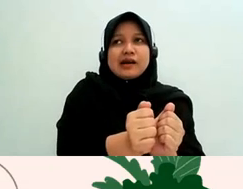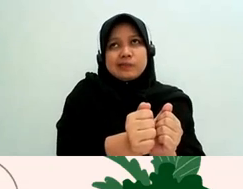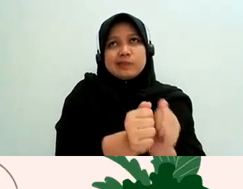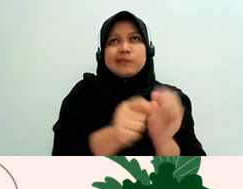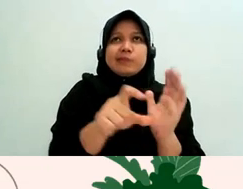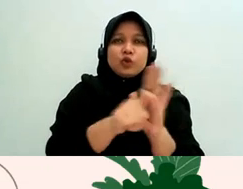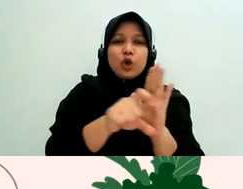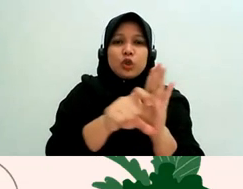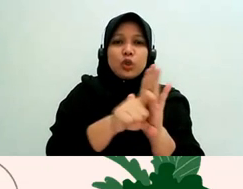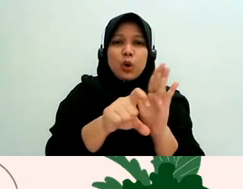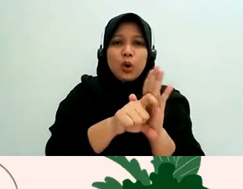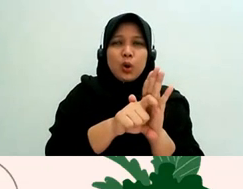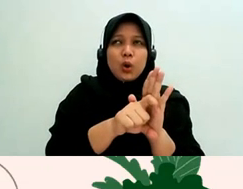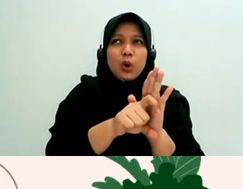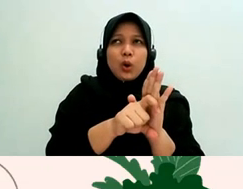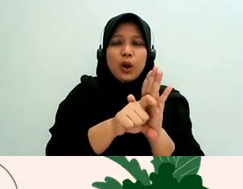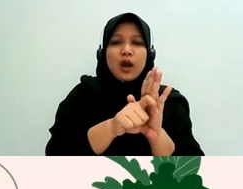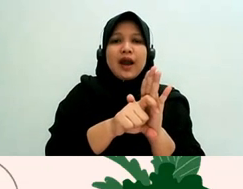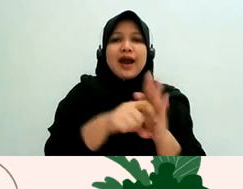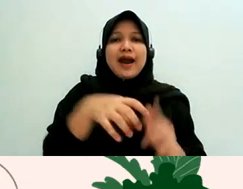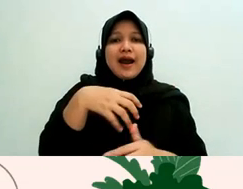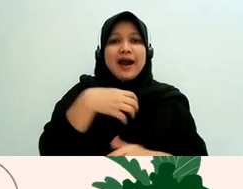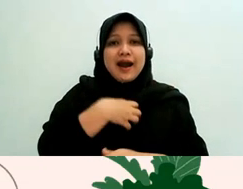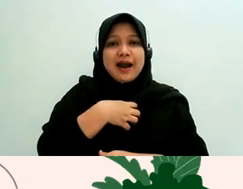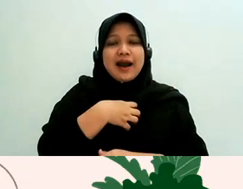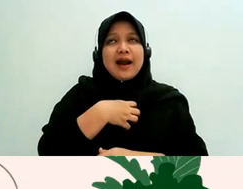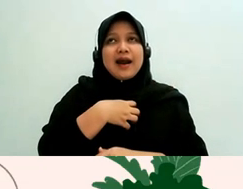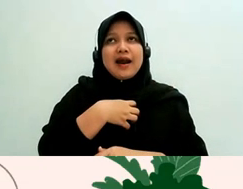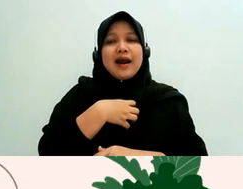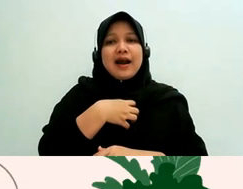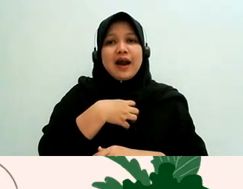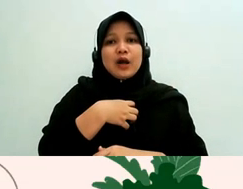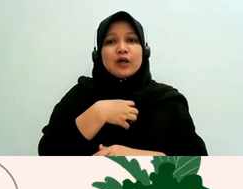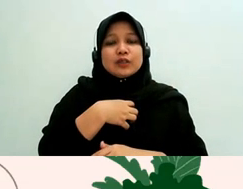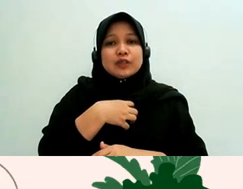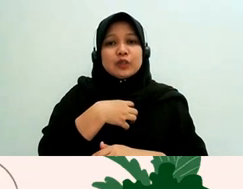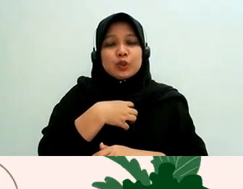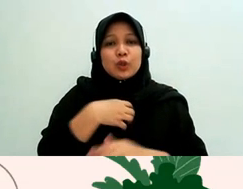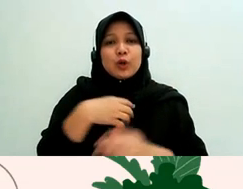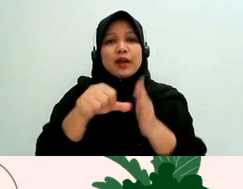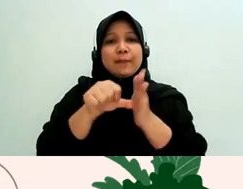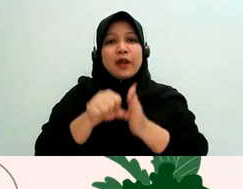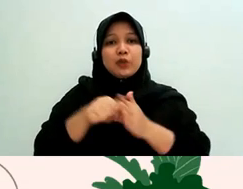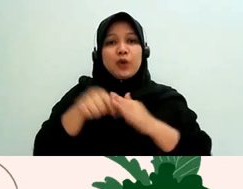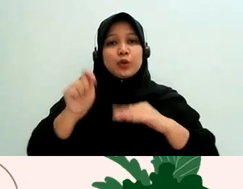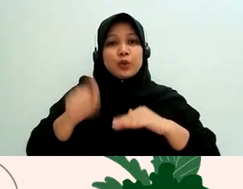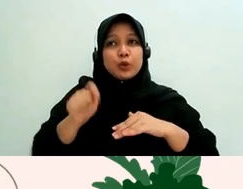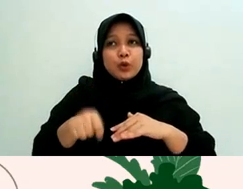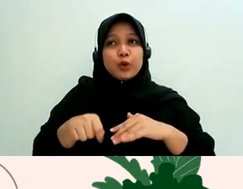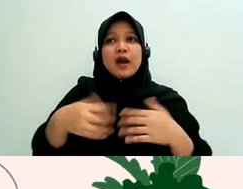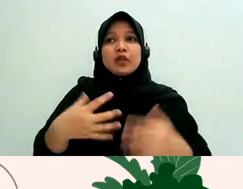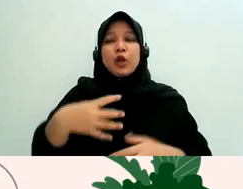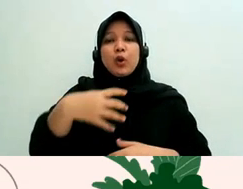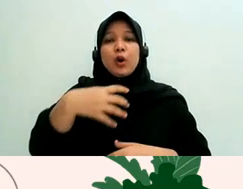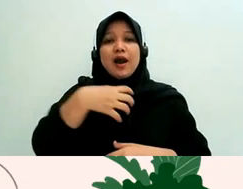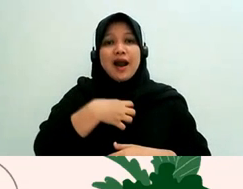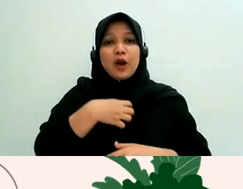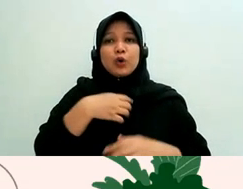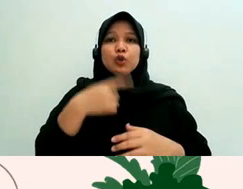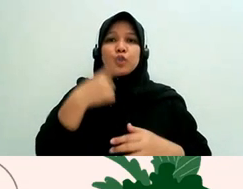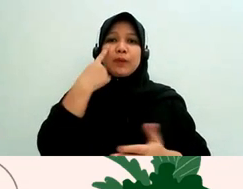hak untuk mendapatkan bantuan hukum hak untuk membuktikan dirinya tidak bersalah misalnya hak untuk